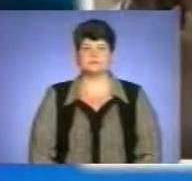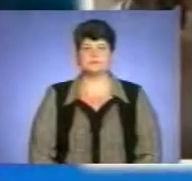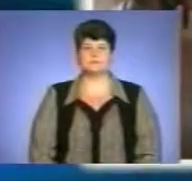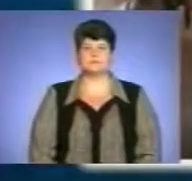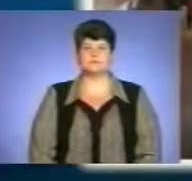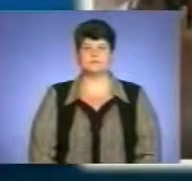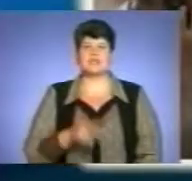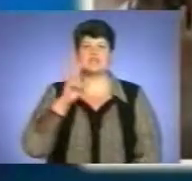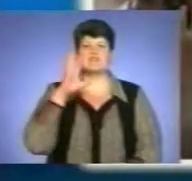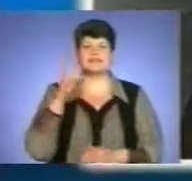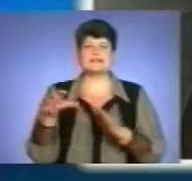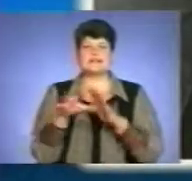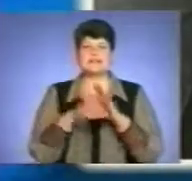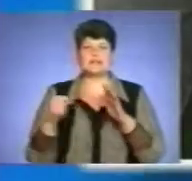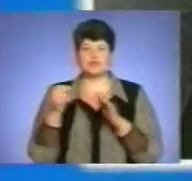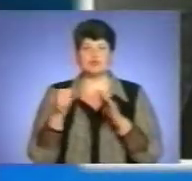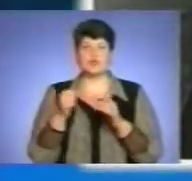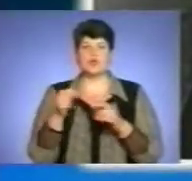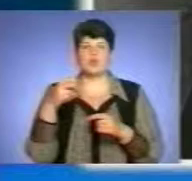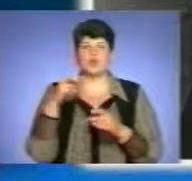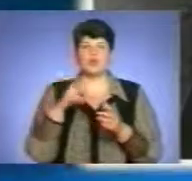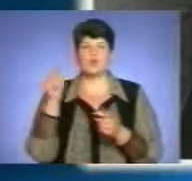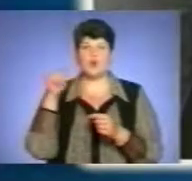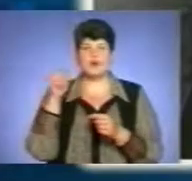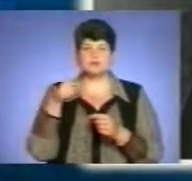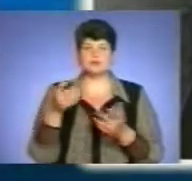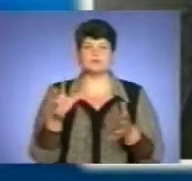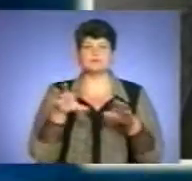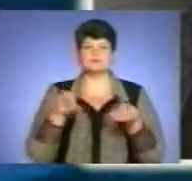Квартирних крадіїв з Луганська міліціонери затримали в Тернополі.